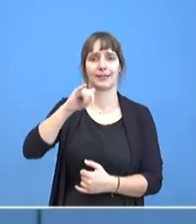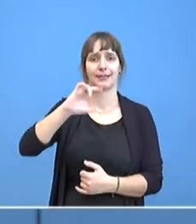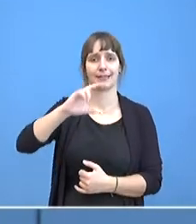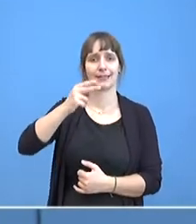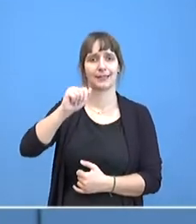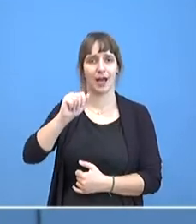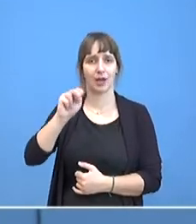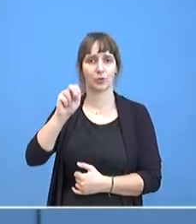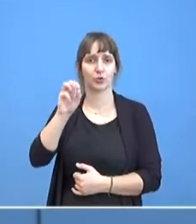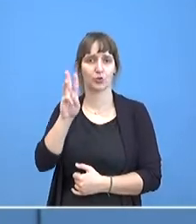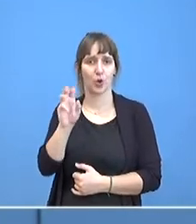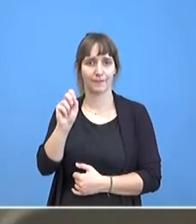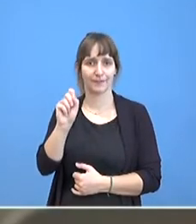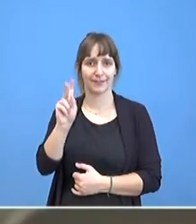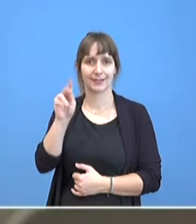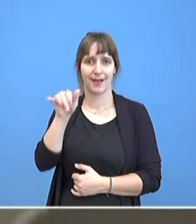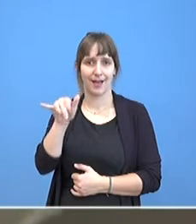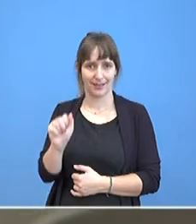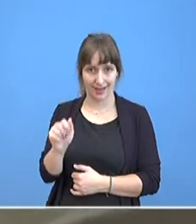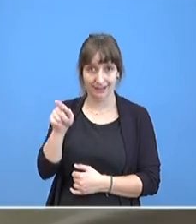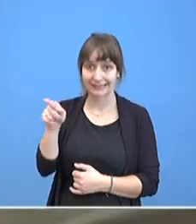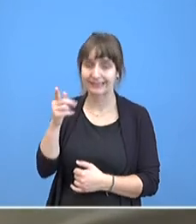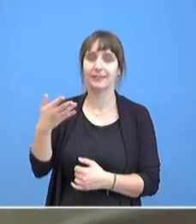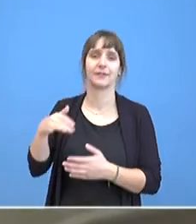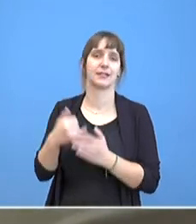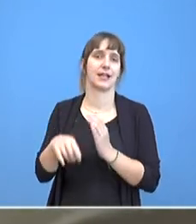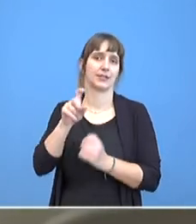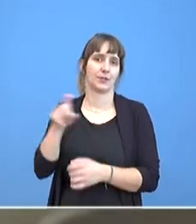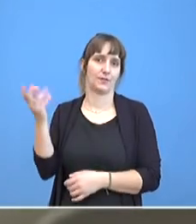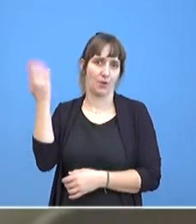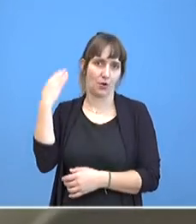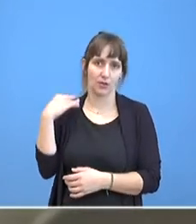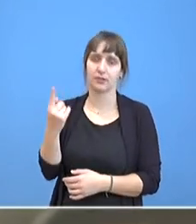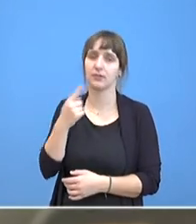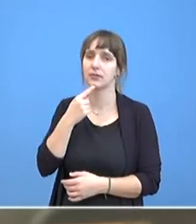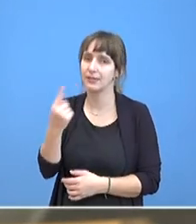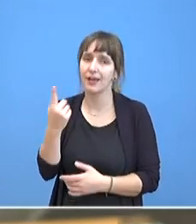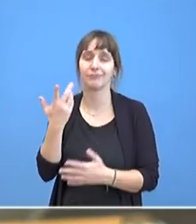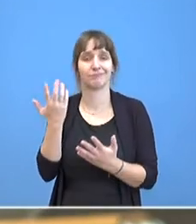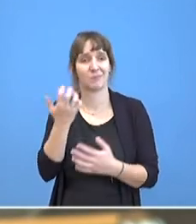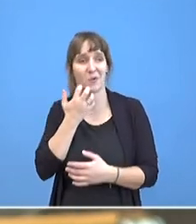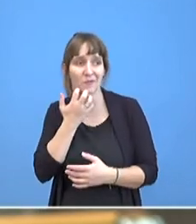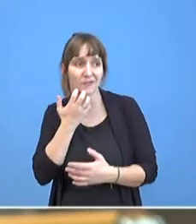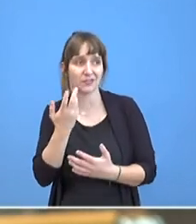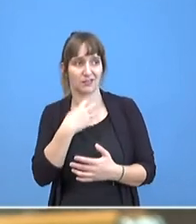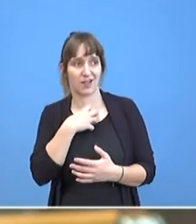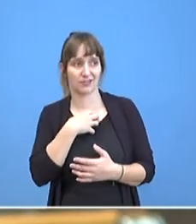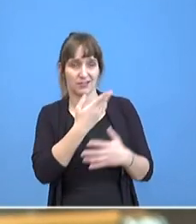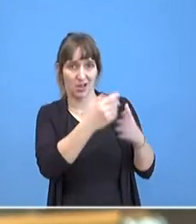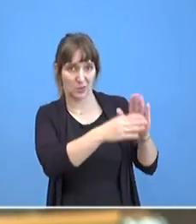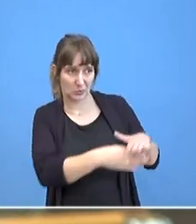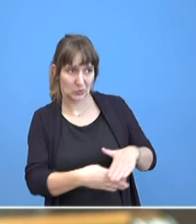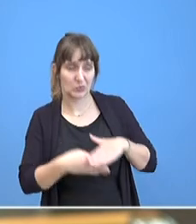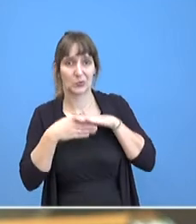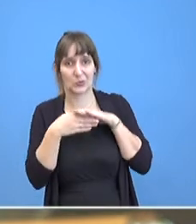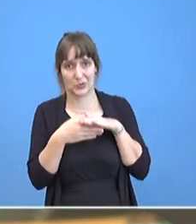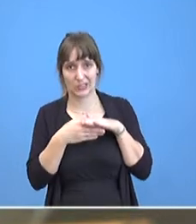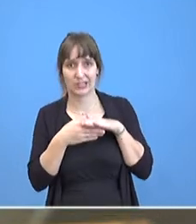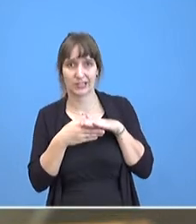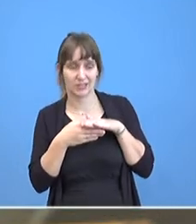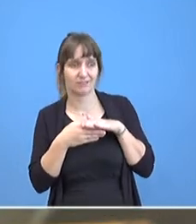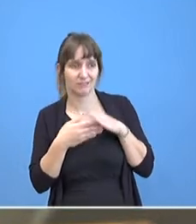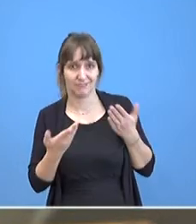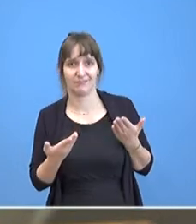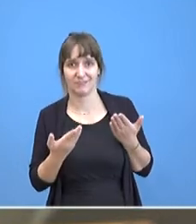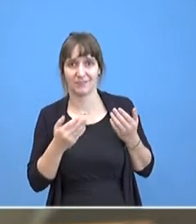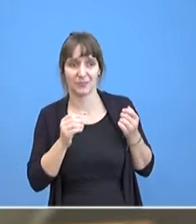hat ja in der vergangenen Woche erklärt, sie hoffe auf Unterstützung der Kanzlerin und Vermittlung der Kanzlerin, was